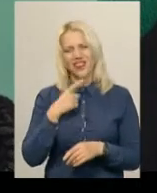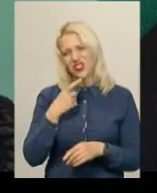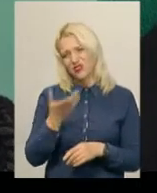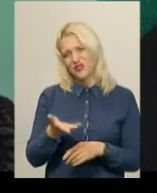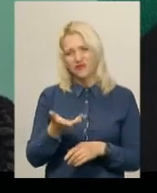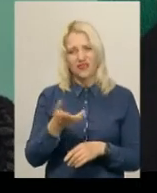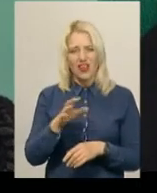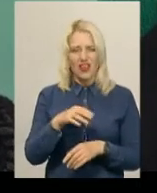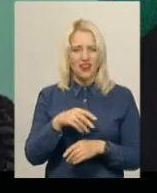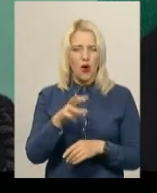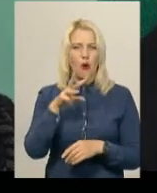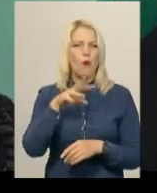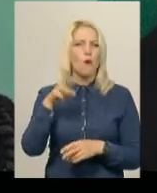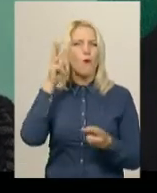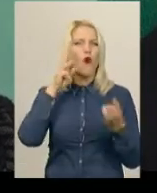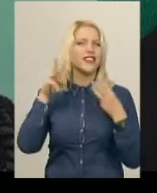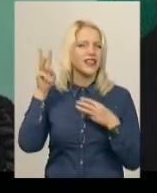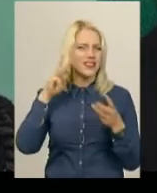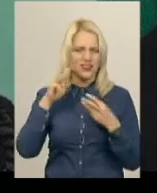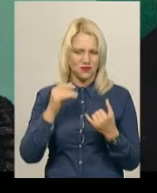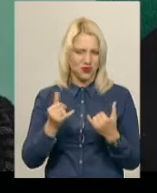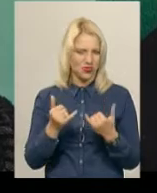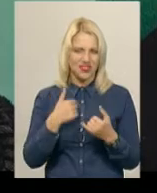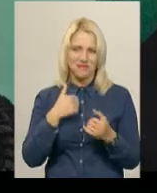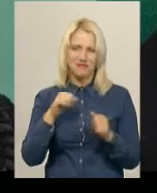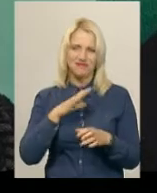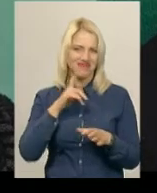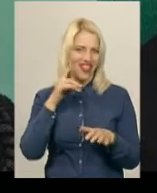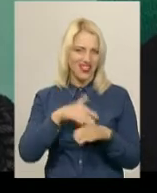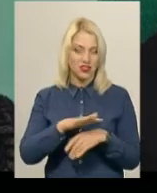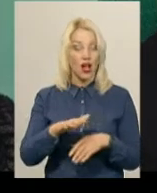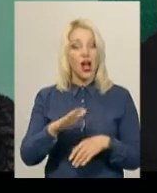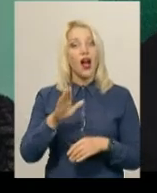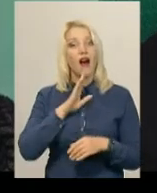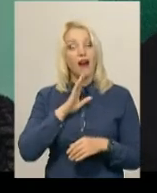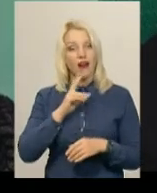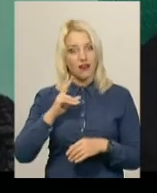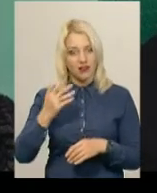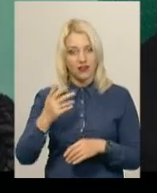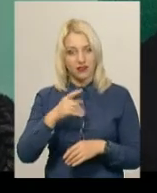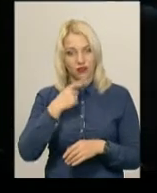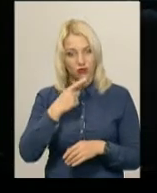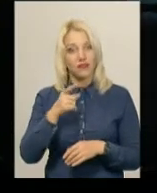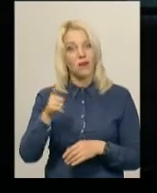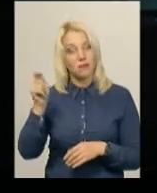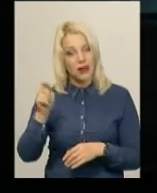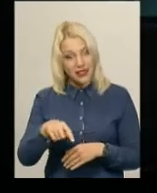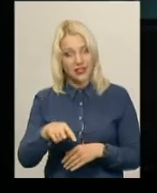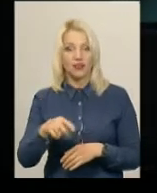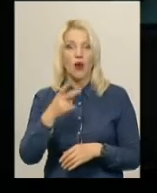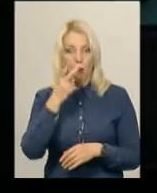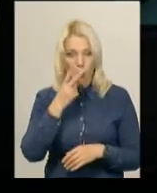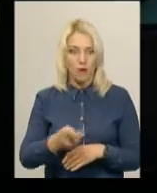я цей модернізм сучасний, напевно, не зрозумію. Вона каже, от ви прийдіть і побачите. Проєкт